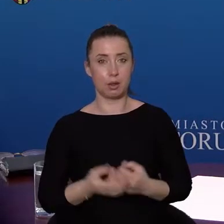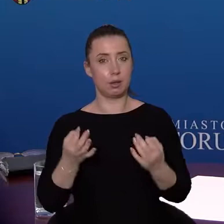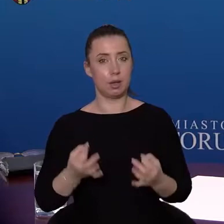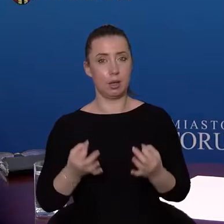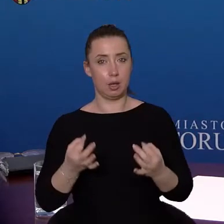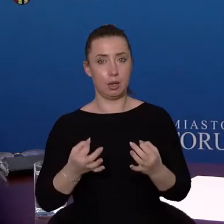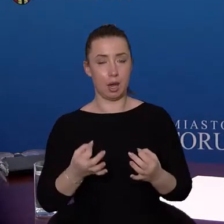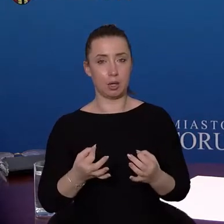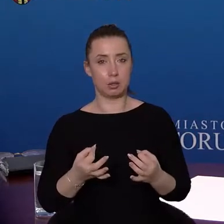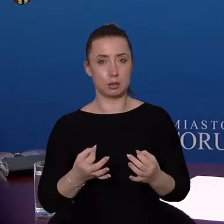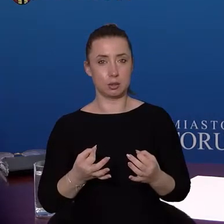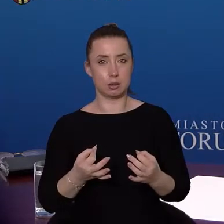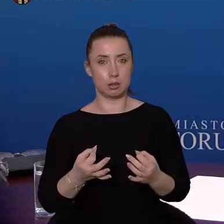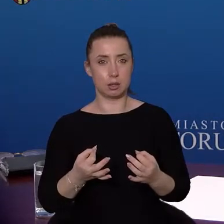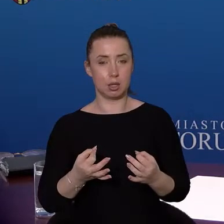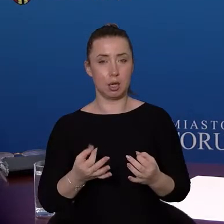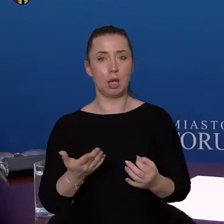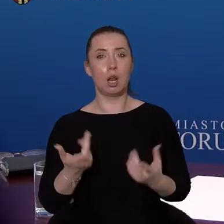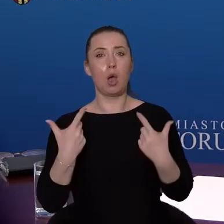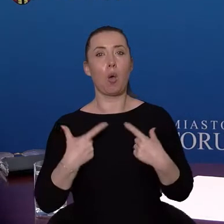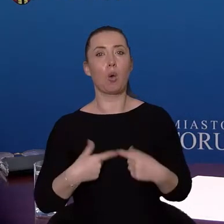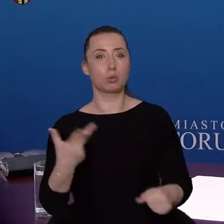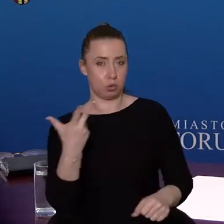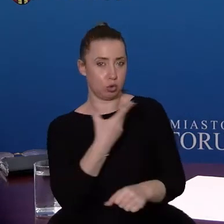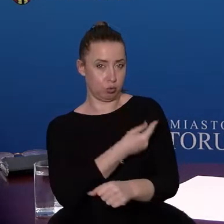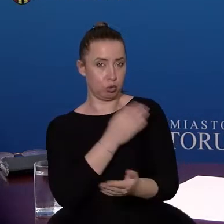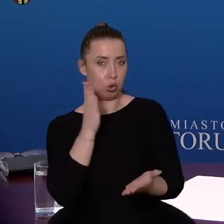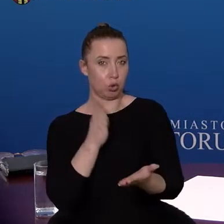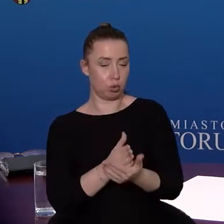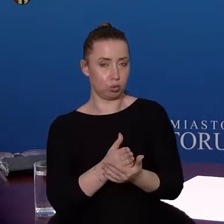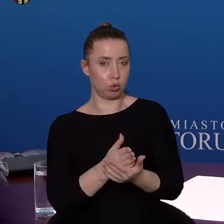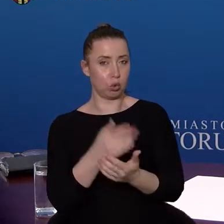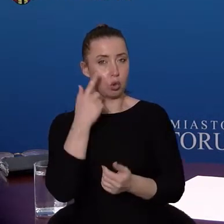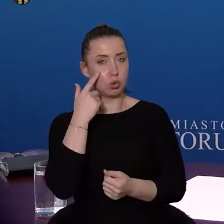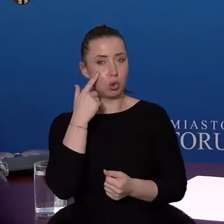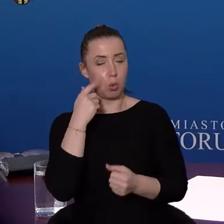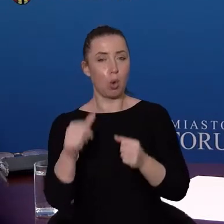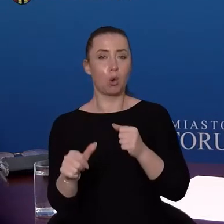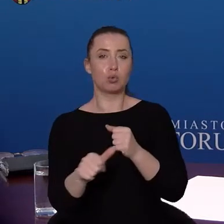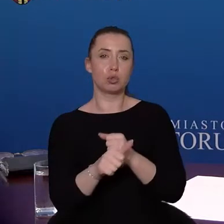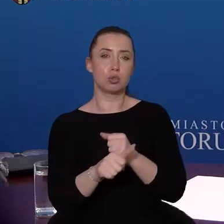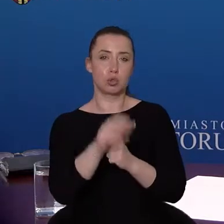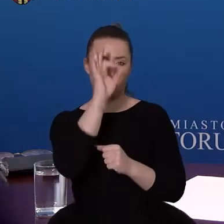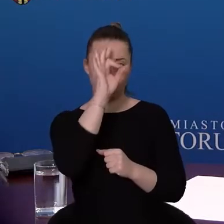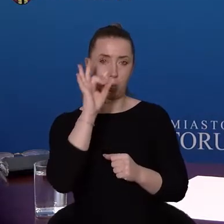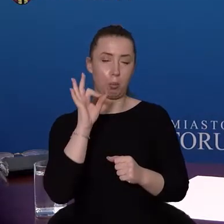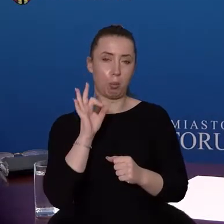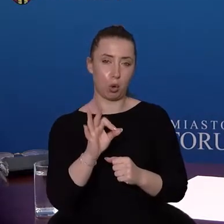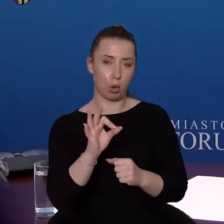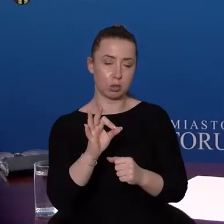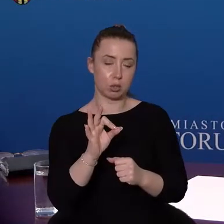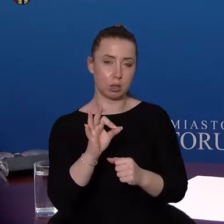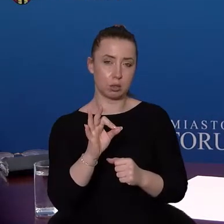chwili ilość zaszczepionych w Toruniu to nieco ponad 60%. 60%